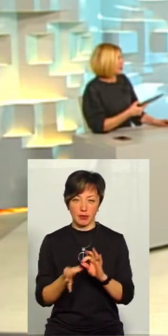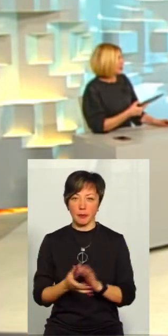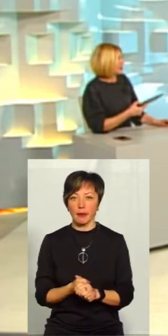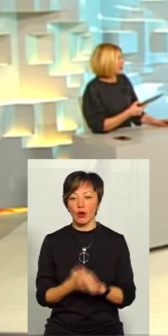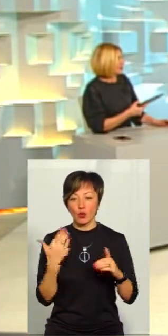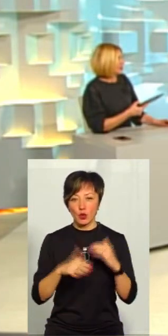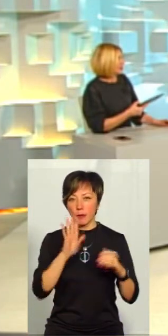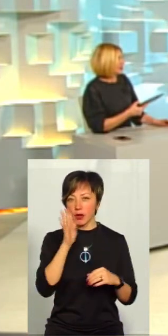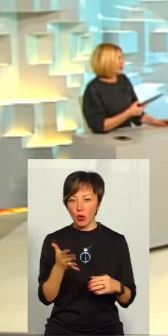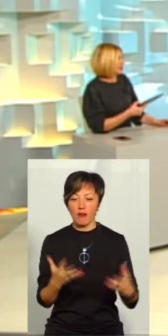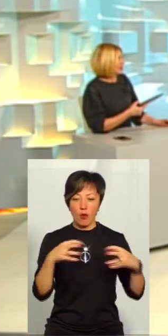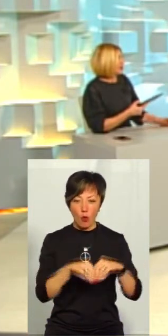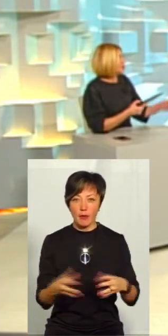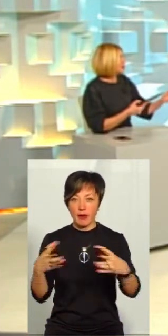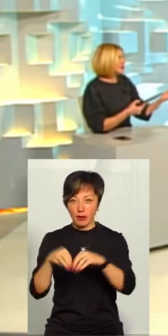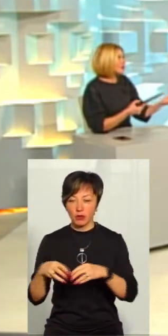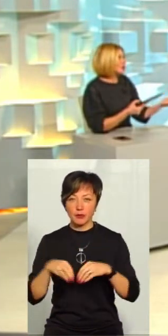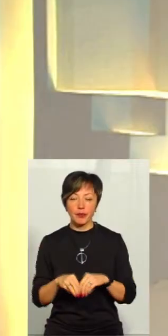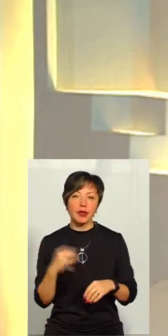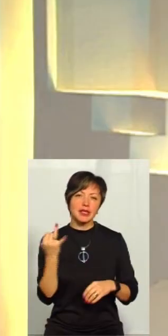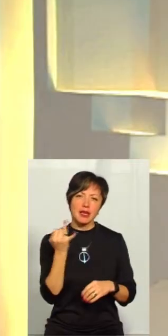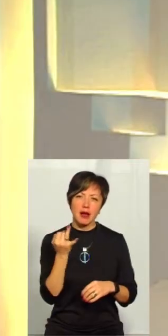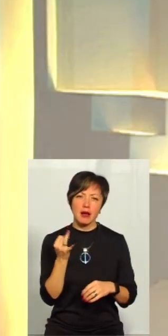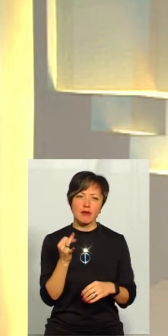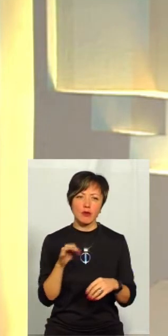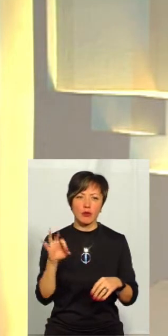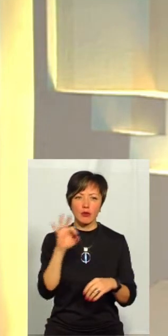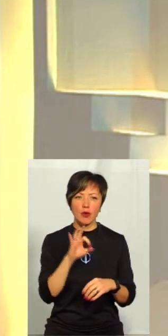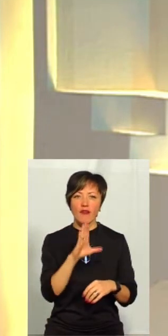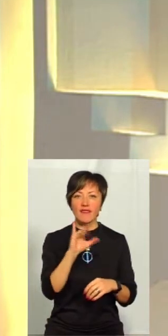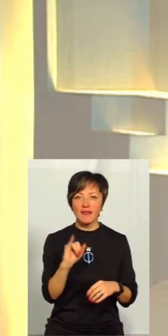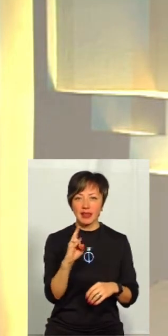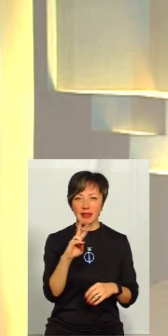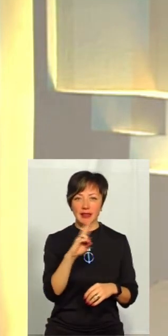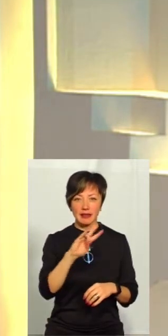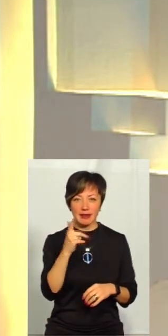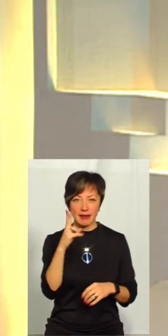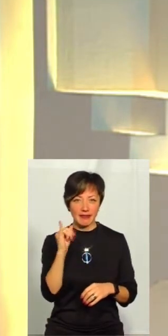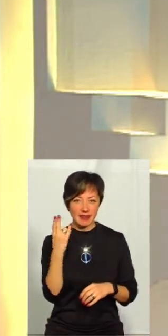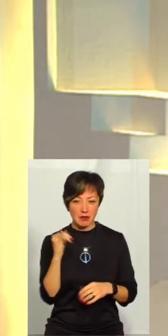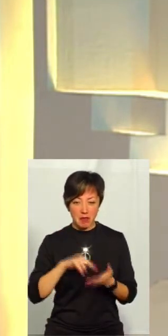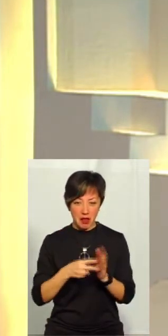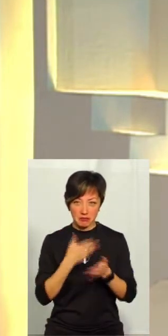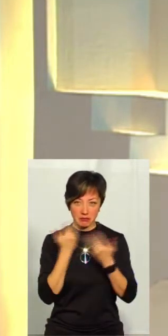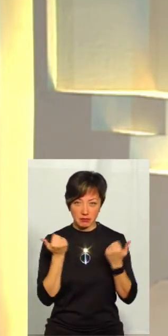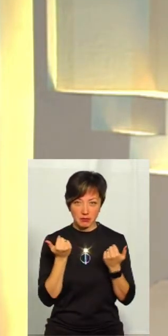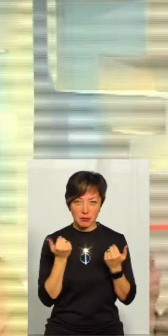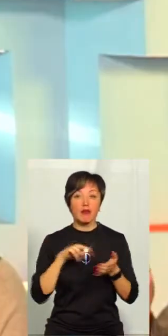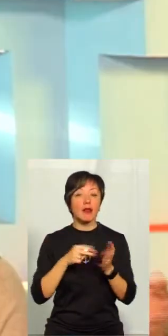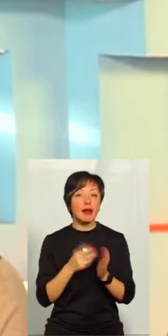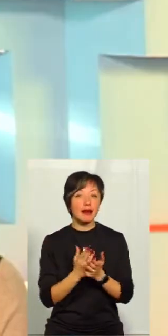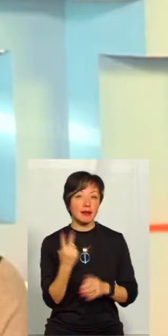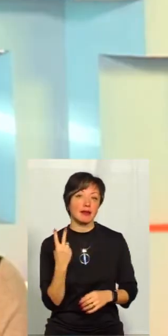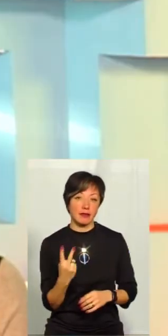завершення. Вже п'ять років ми об'єднуємося. От цікаво стосовно Віньковецького, де немає жодної громади і в плані поки не видно. Ні, в